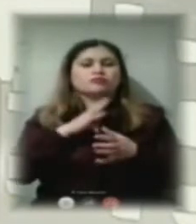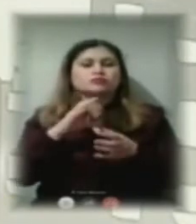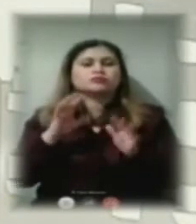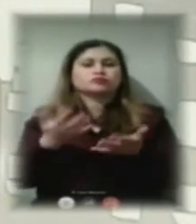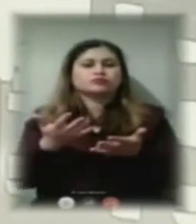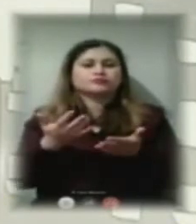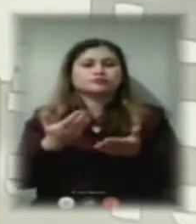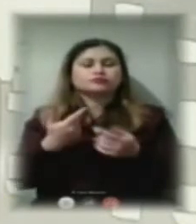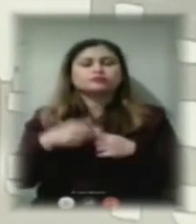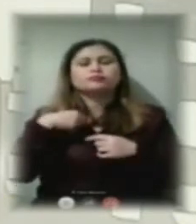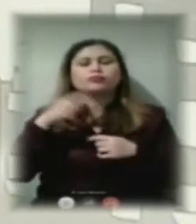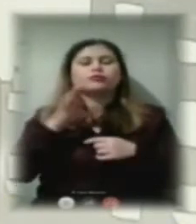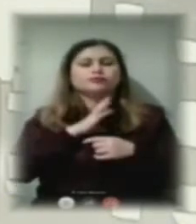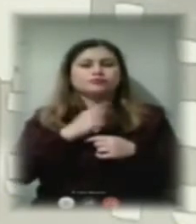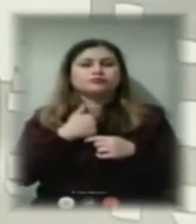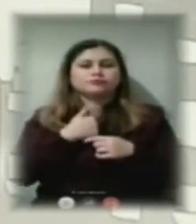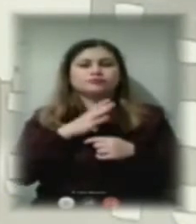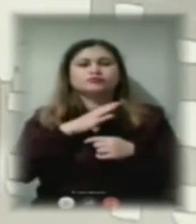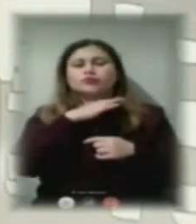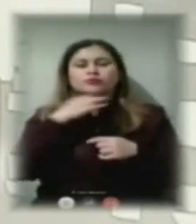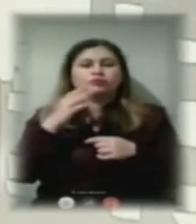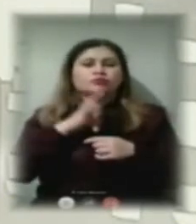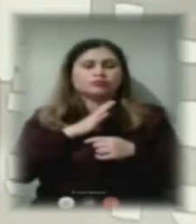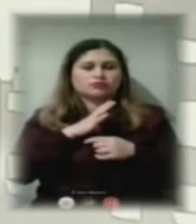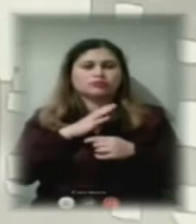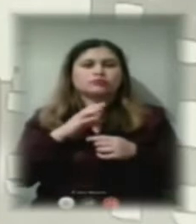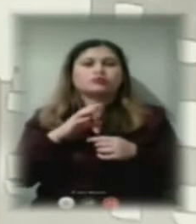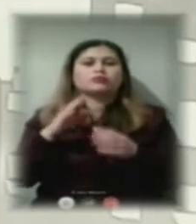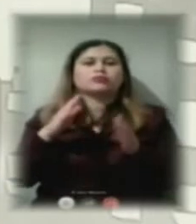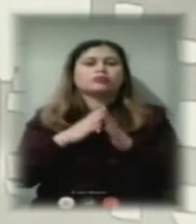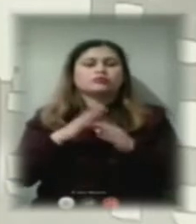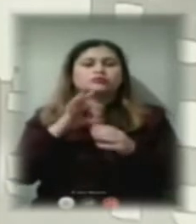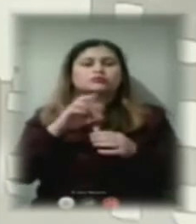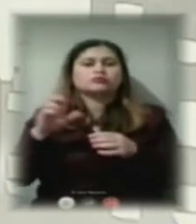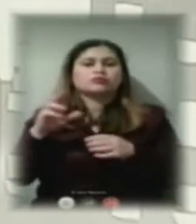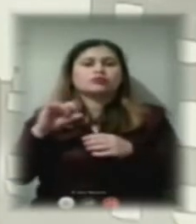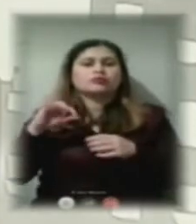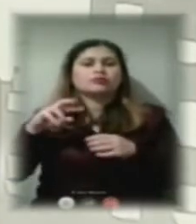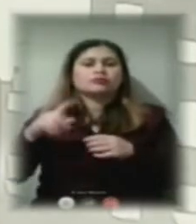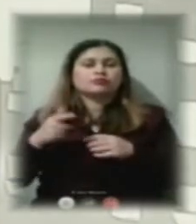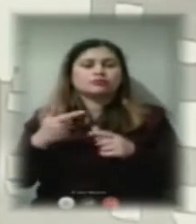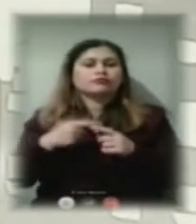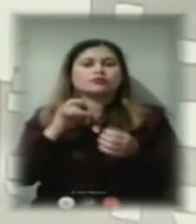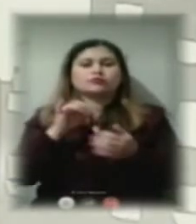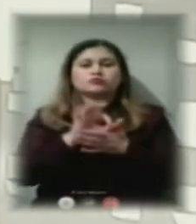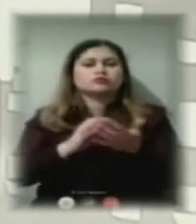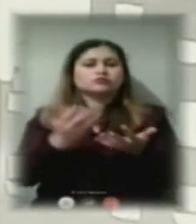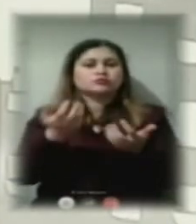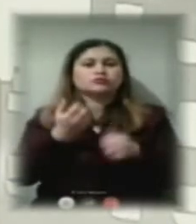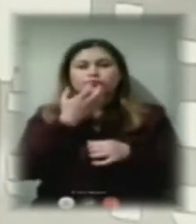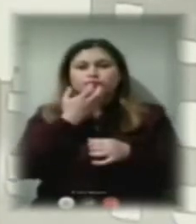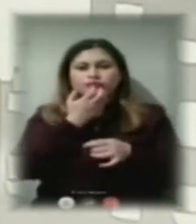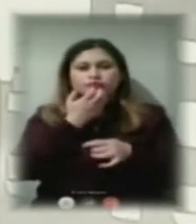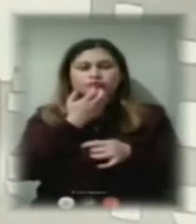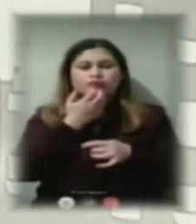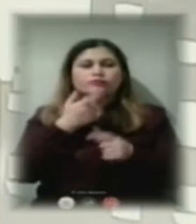що досить багато, велика кількість ОСББ в мікрорайоні Корабел не відразу прийняли теплоносій, тоді, як його